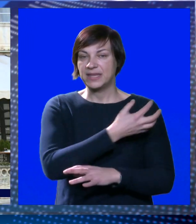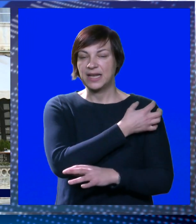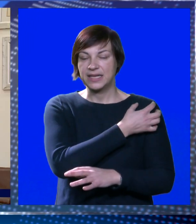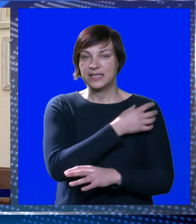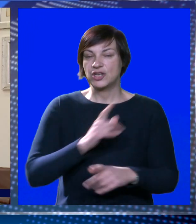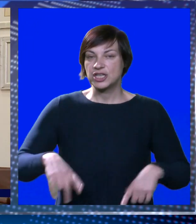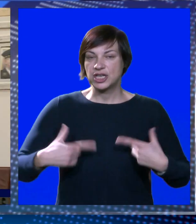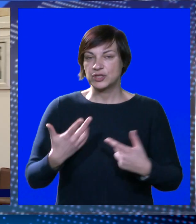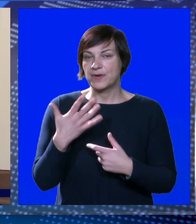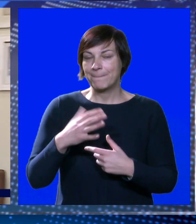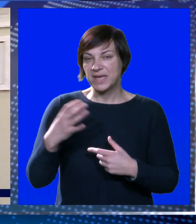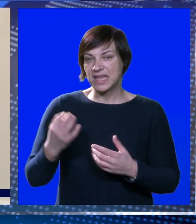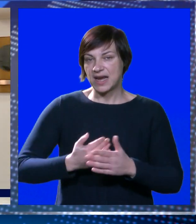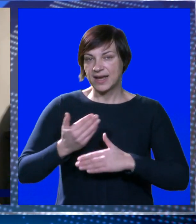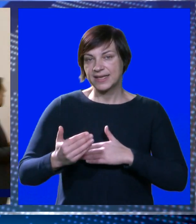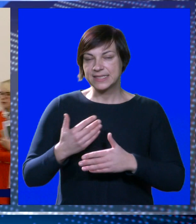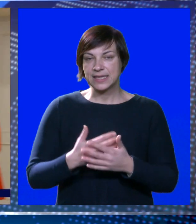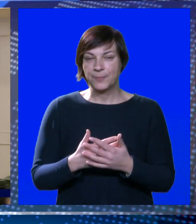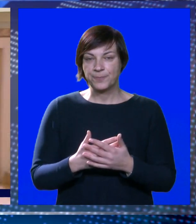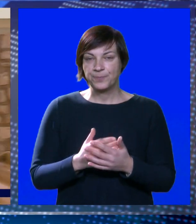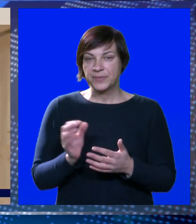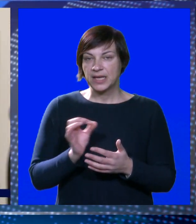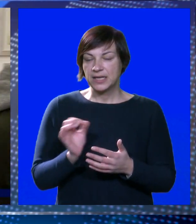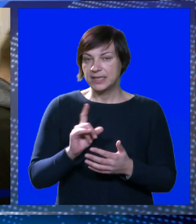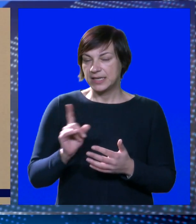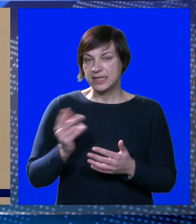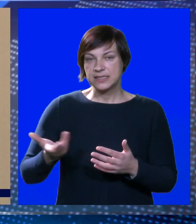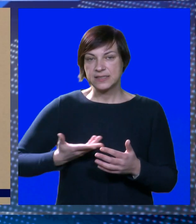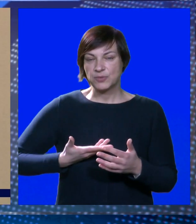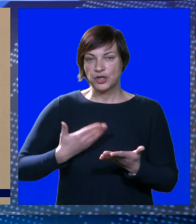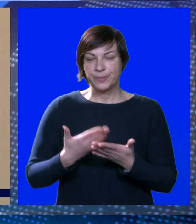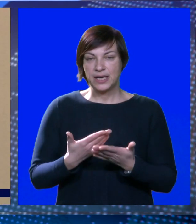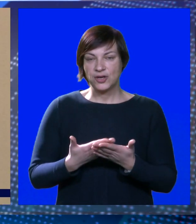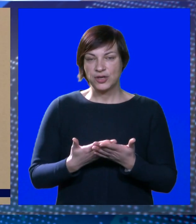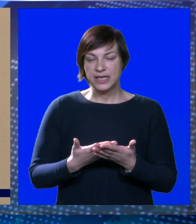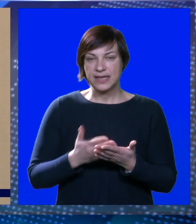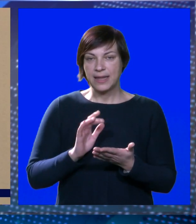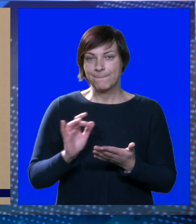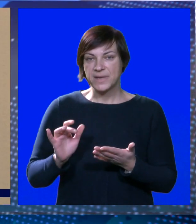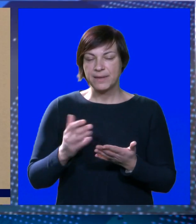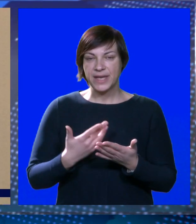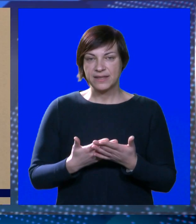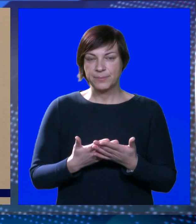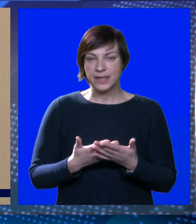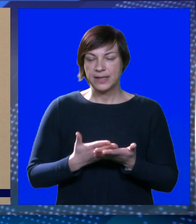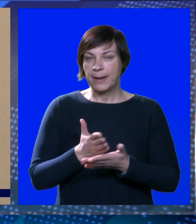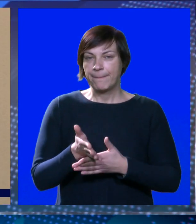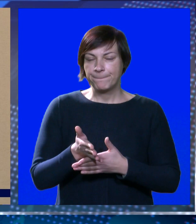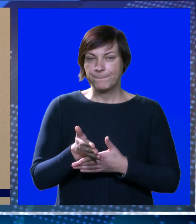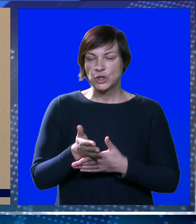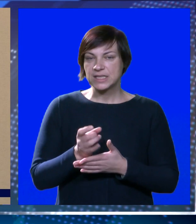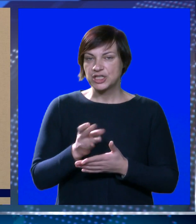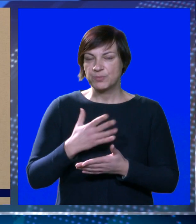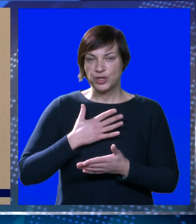gradonačelnika uživo pet dana kasnije. Dobro, nismo dobili te konkretne primjetbe. Poslaćemo